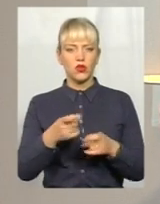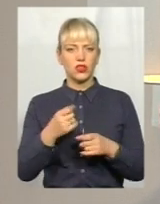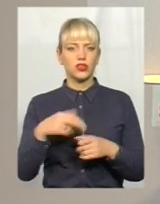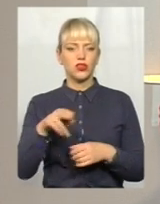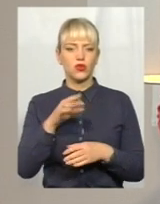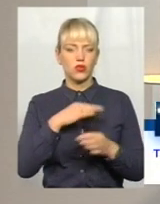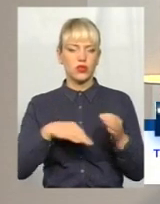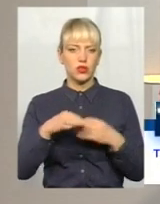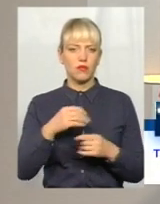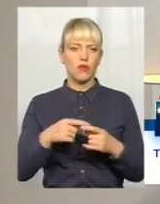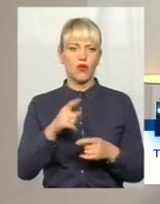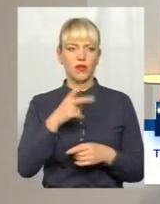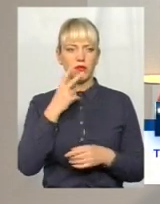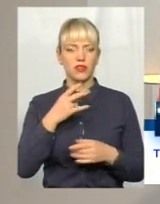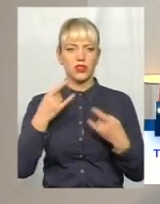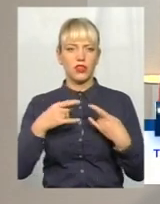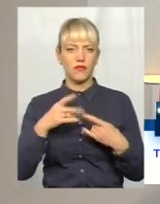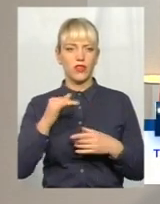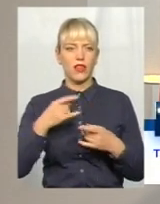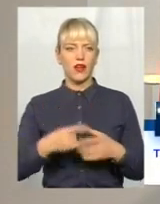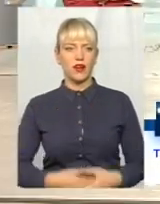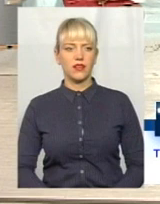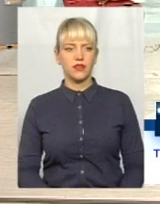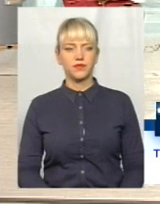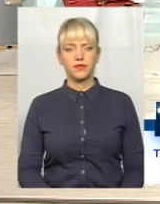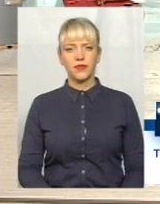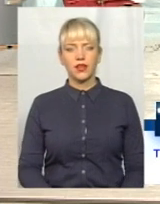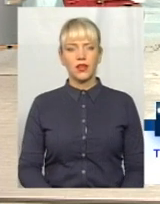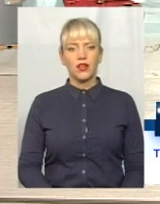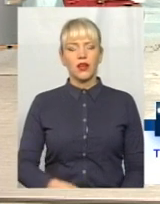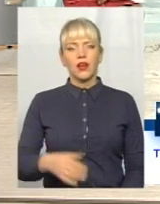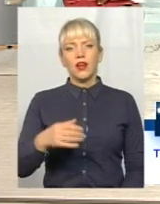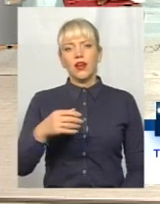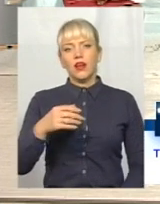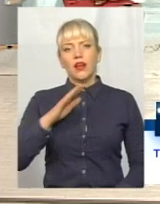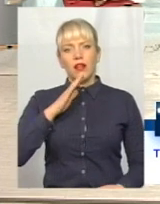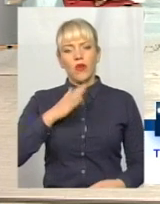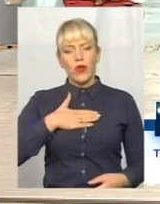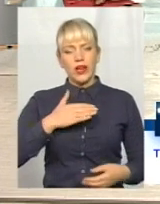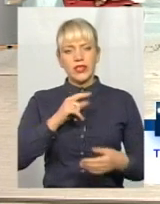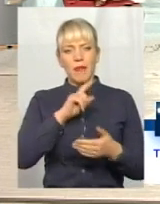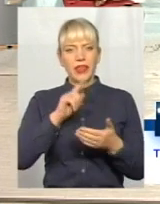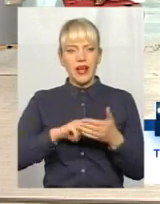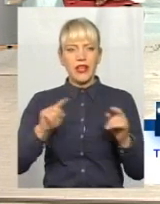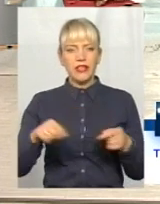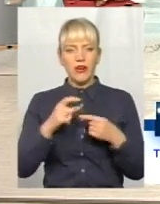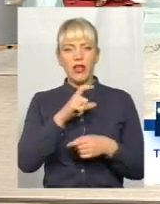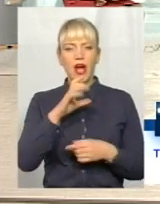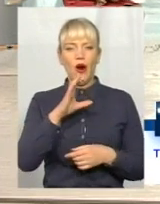питаннями, номера в телефоні, бачите на екранах. Тож, шановні гості, в нас питання створення хоспису